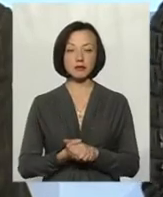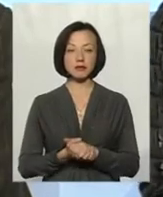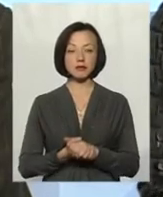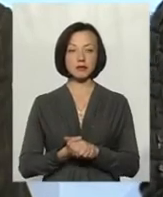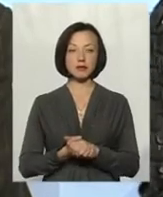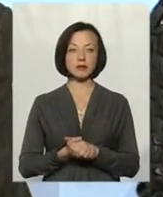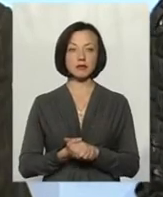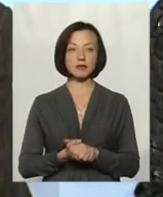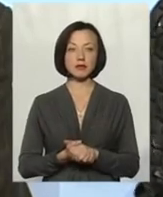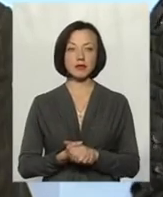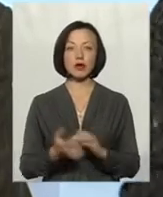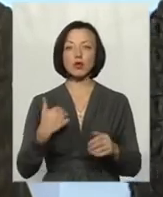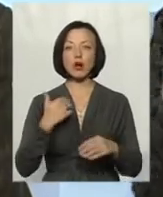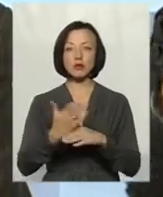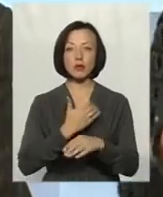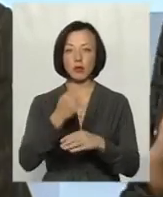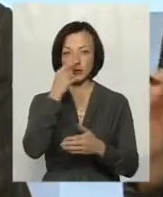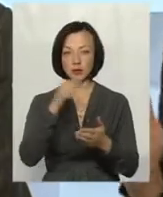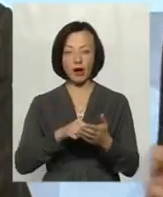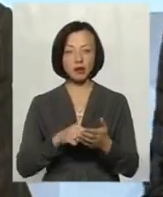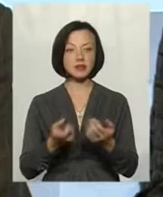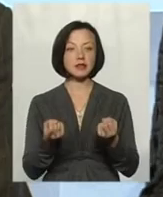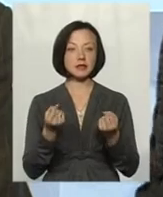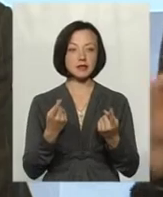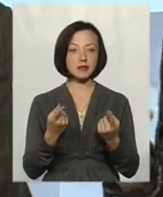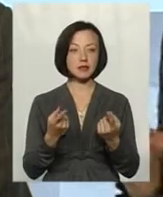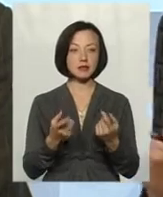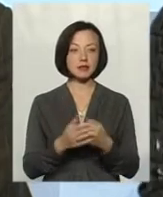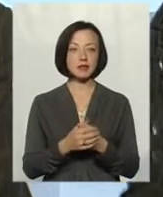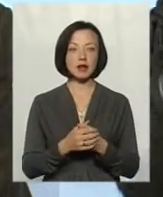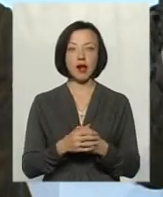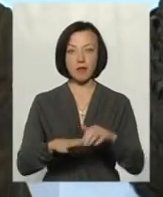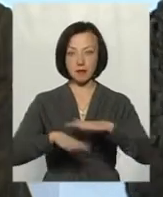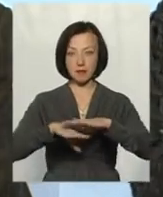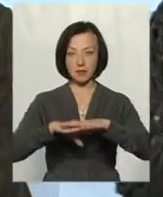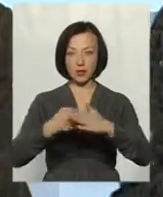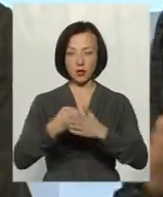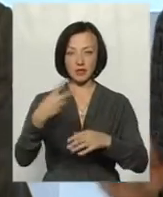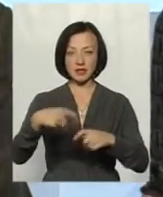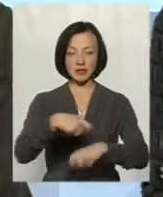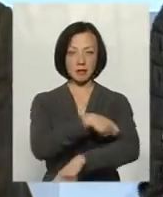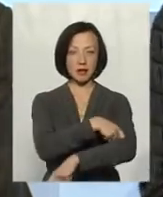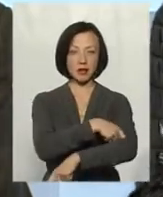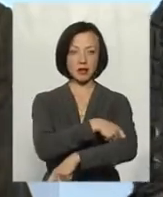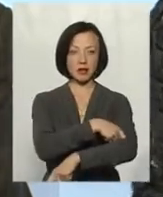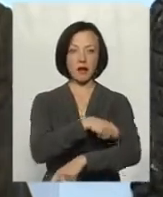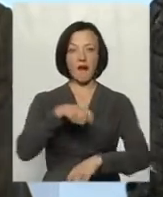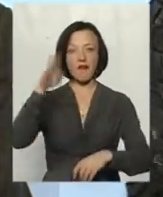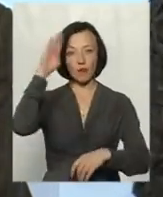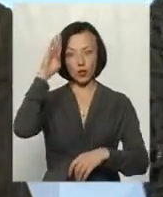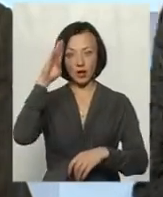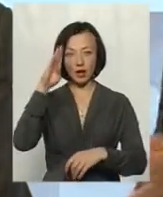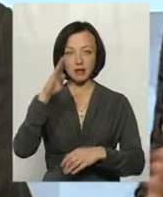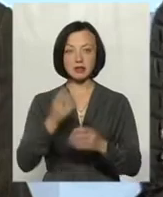Звідки до нас вода потрапляє? Бо я так розумію, що о той наземний горизонт до 20 метрів і та вода, яка